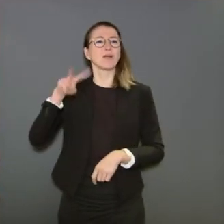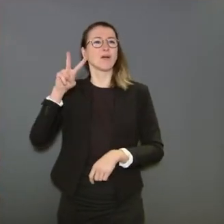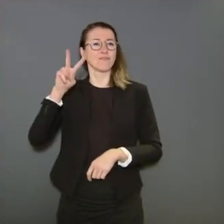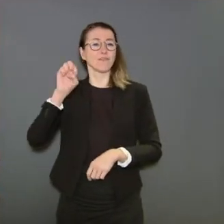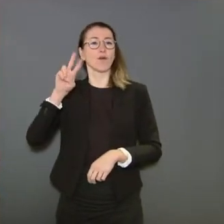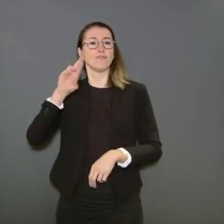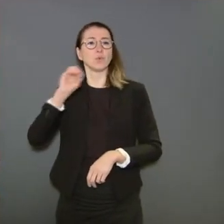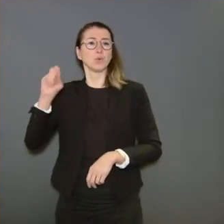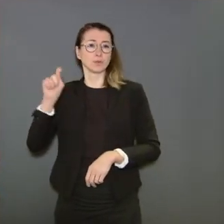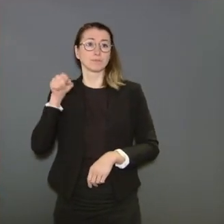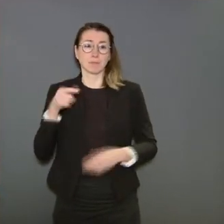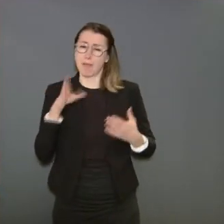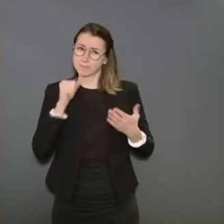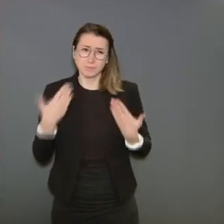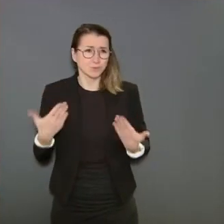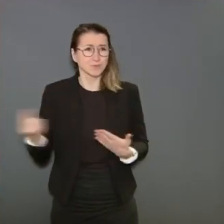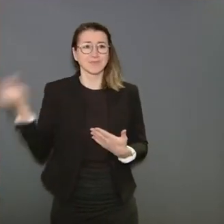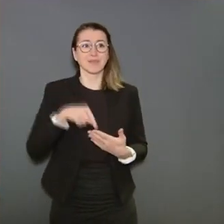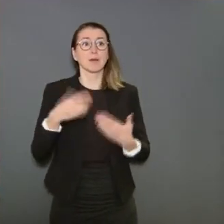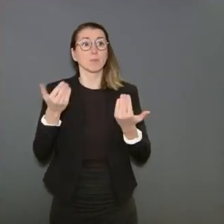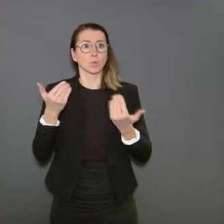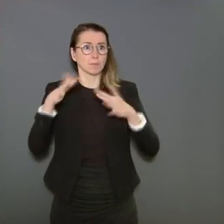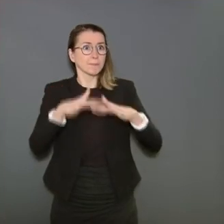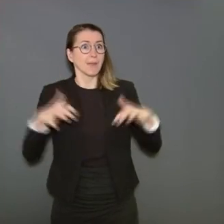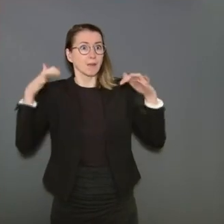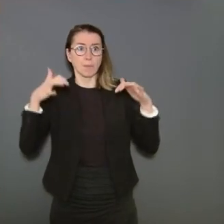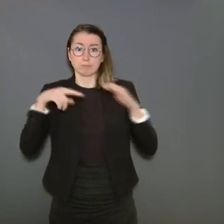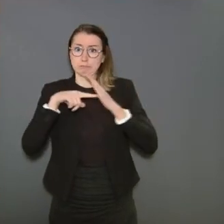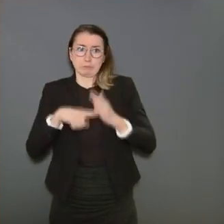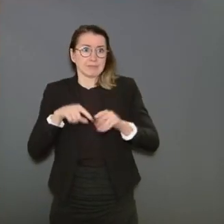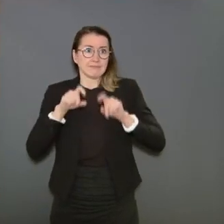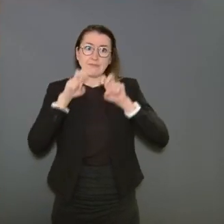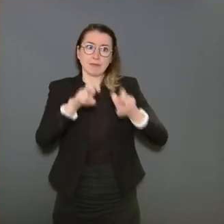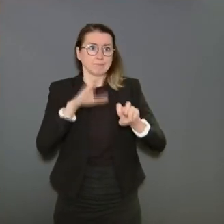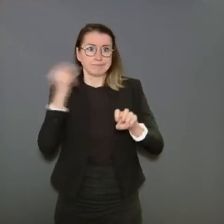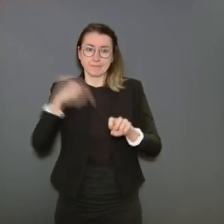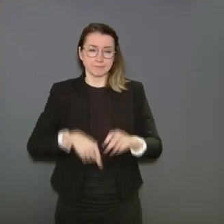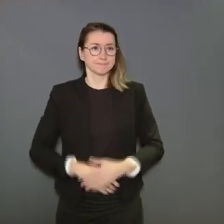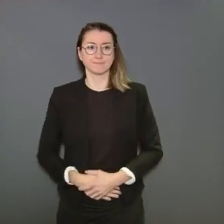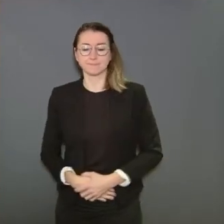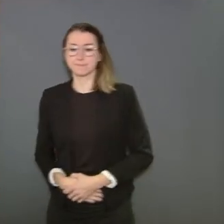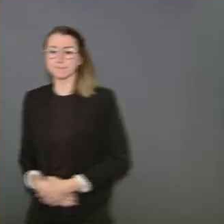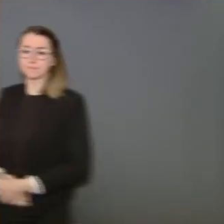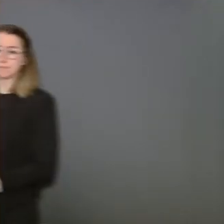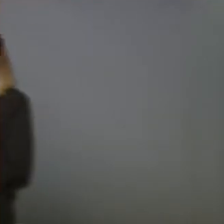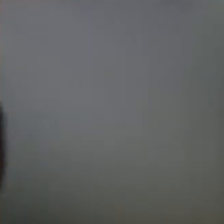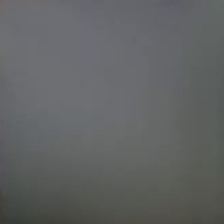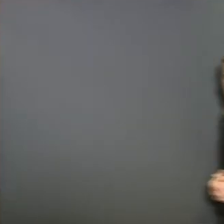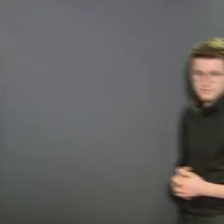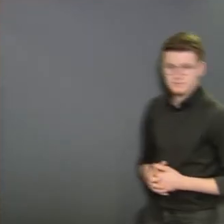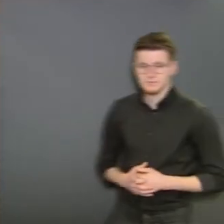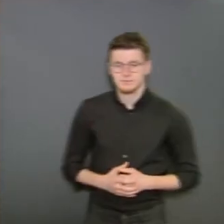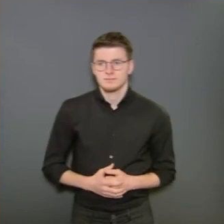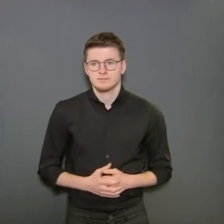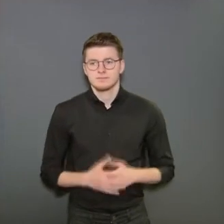Mesdames, Messieurs, les mauvais chiffres se